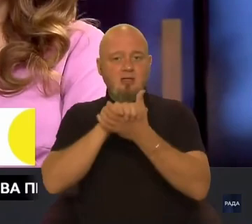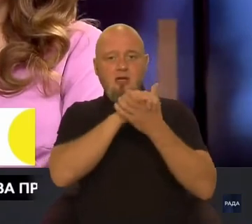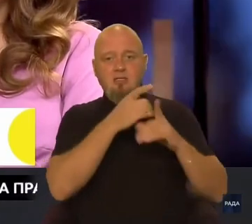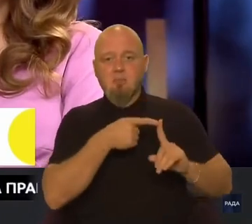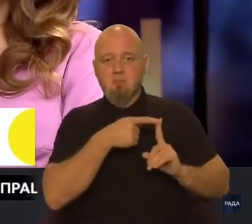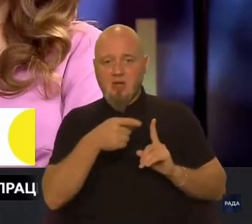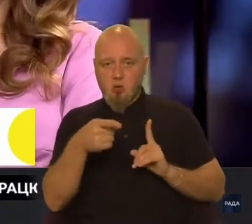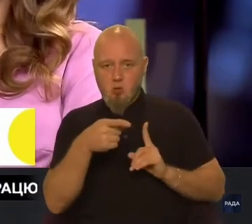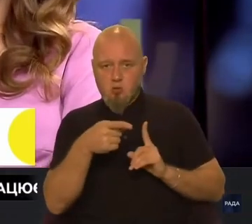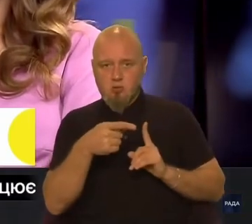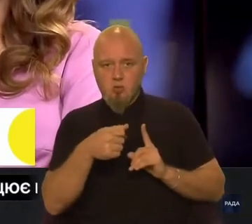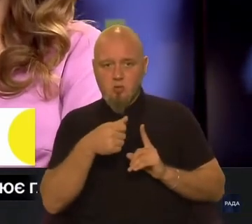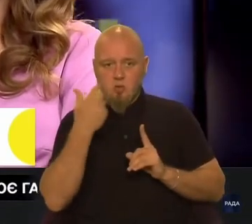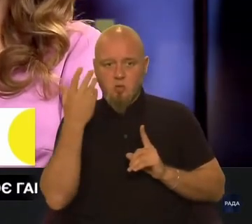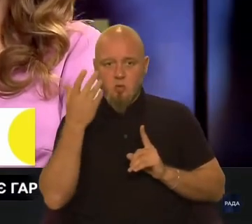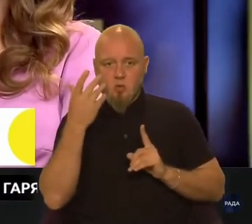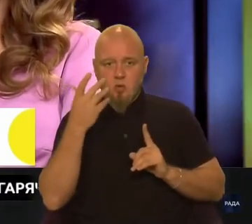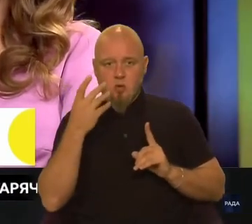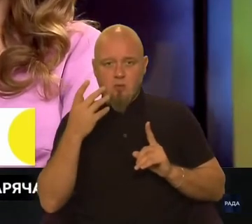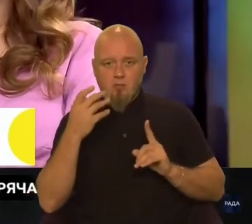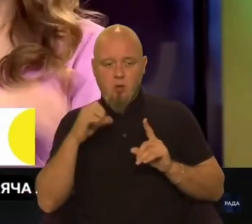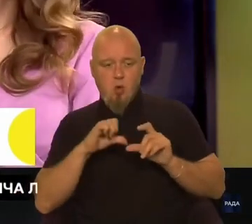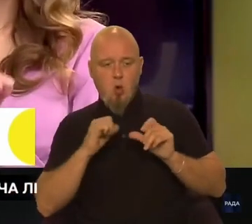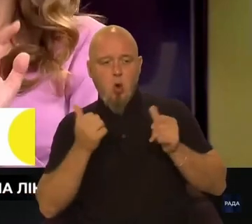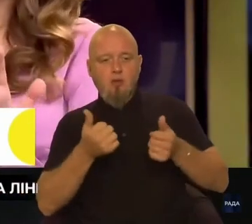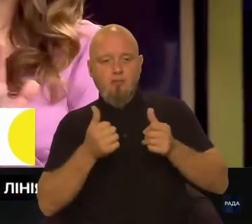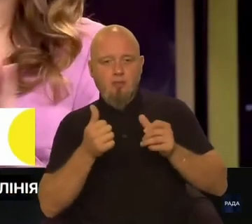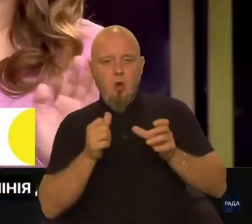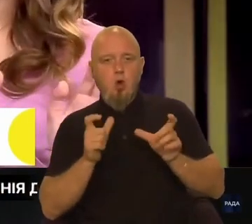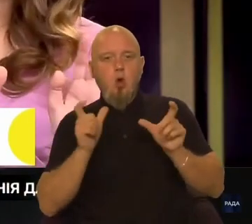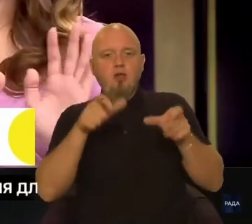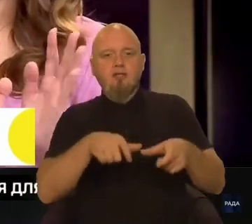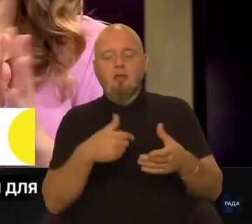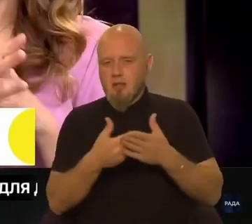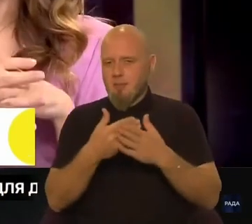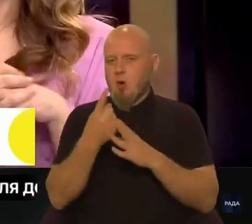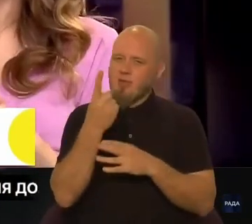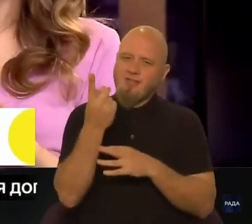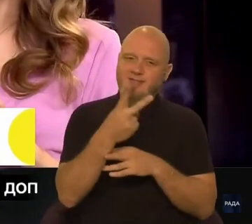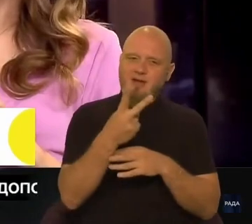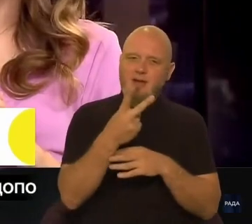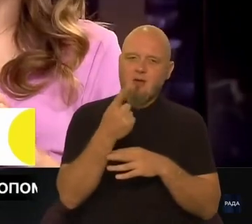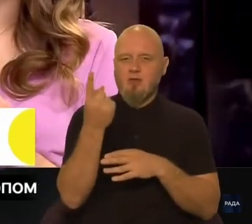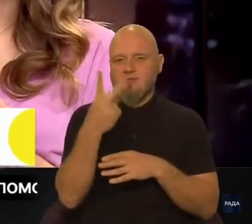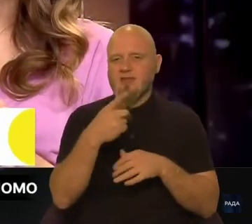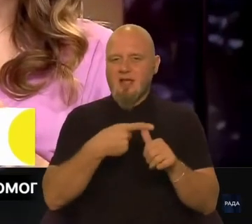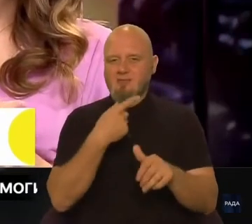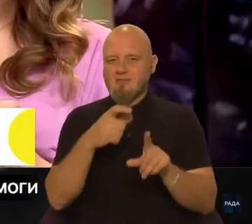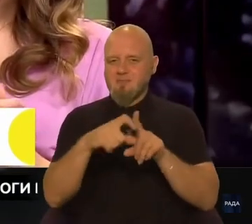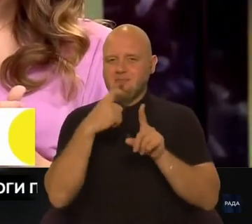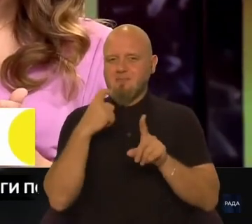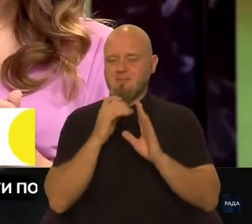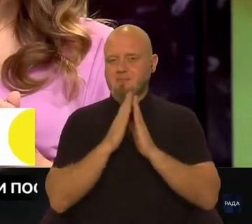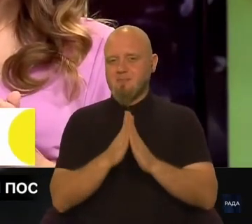колонізації. Ну, наприклад, одну-дві назви?